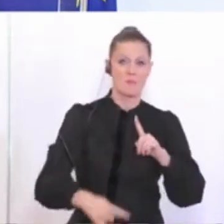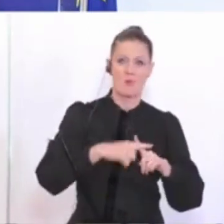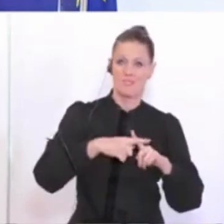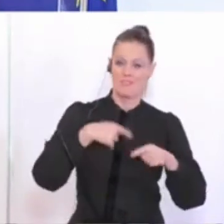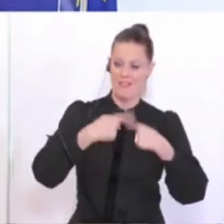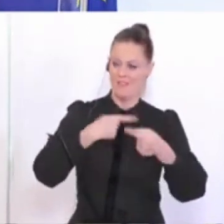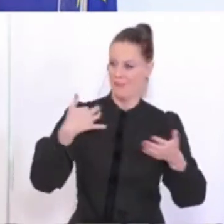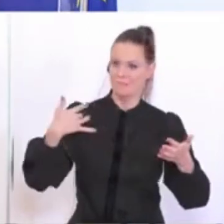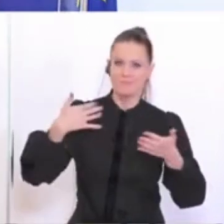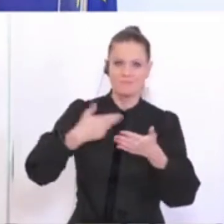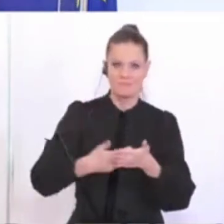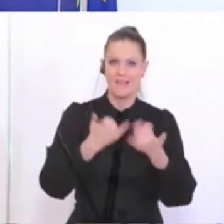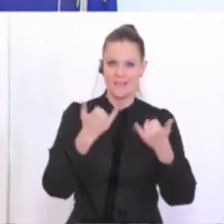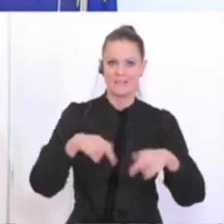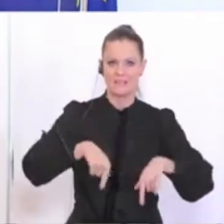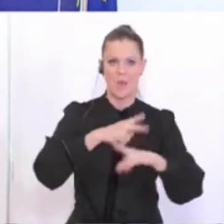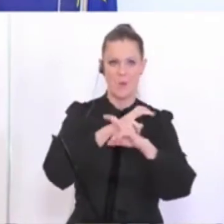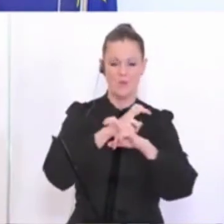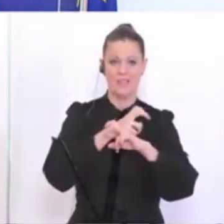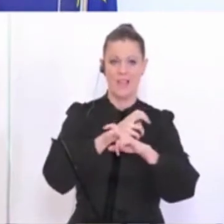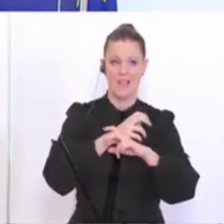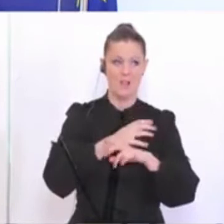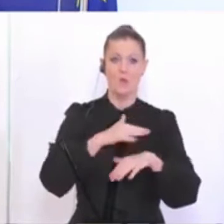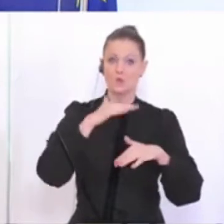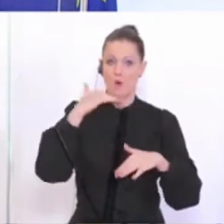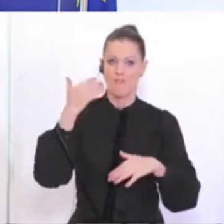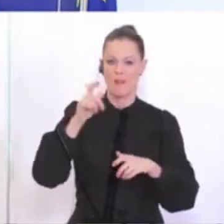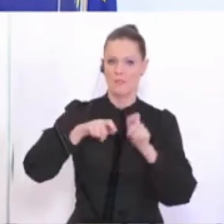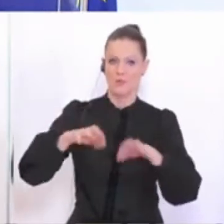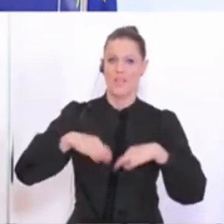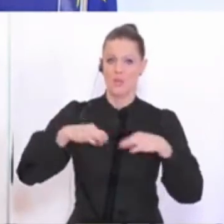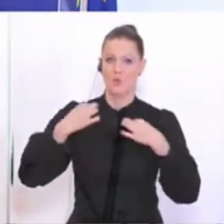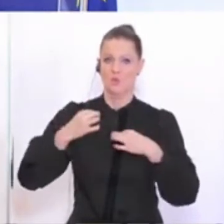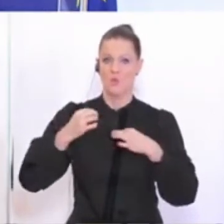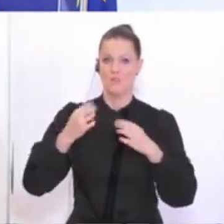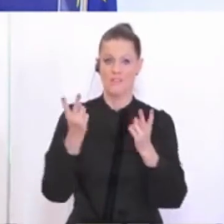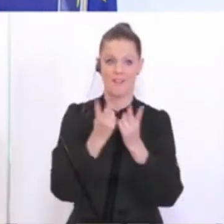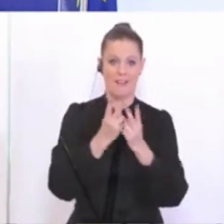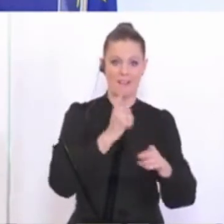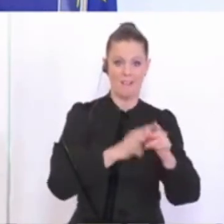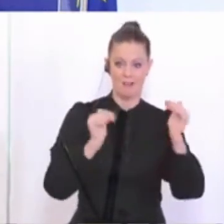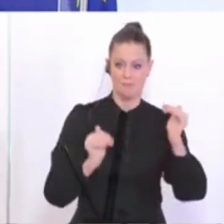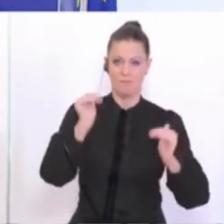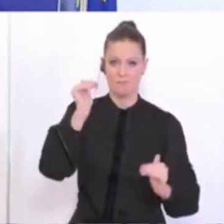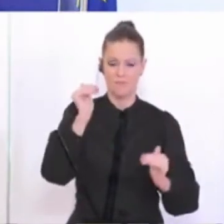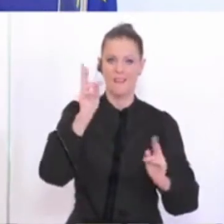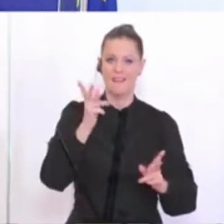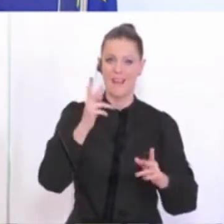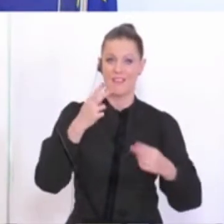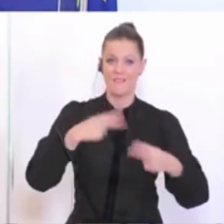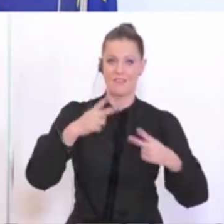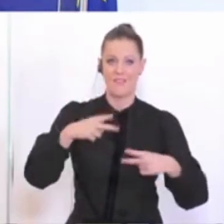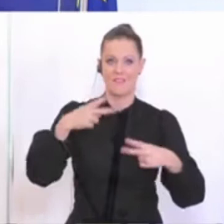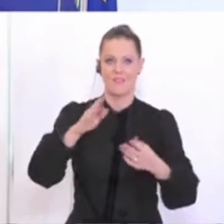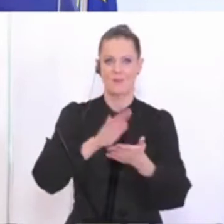Entwicklung der Zahlen, die wir in Österreich haben, mehr Genesene, mehr gesunde als Infizierte, dass wir die auch weiter verfolgen können, damit es einmal